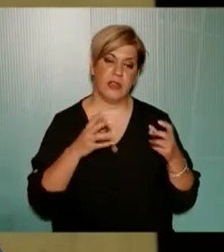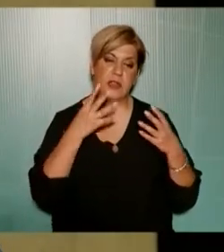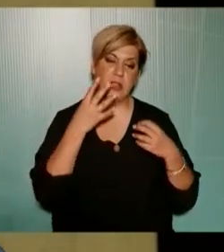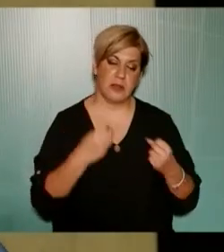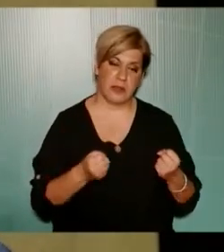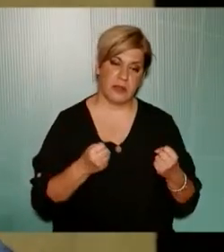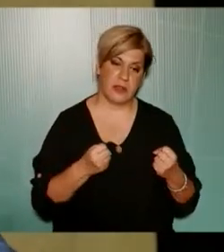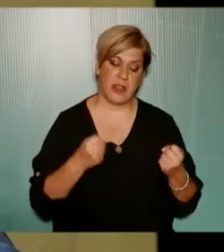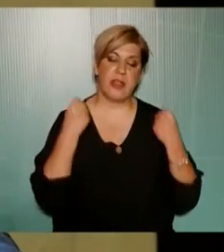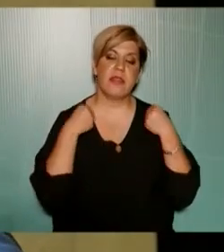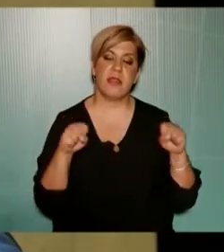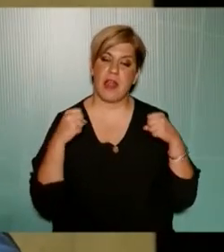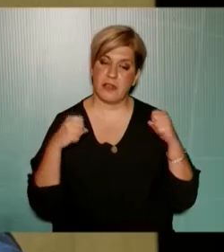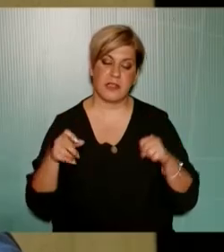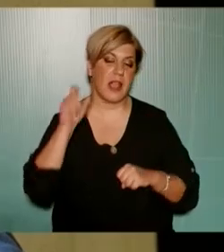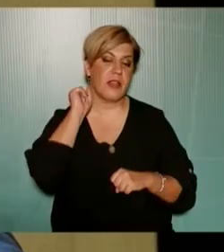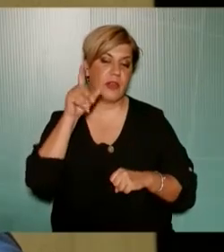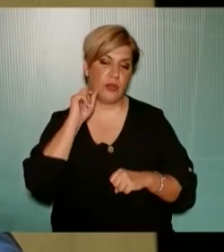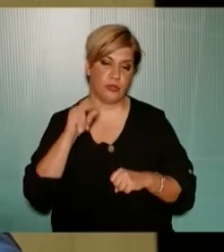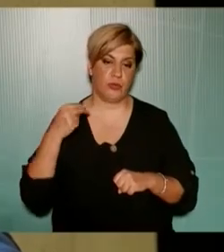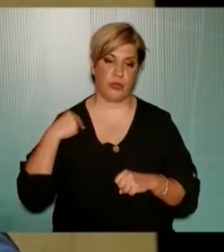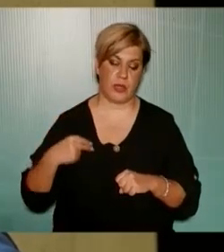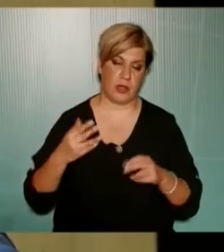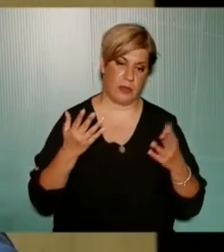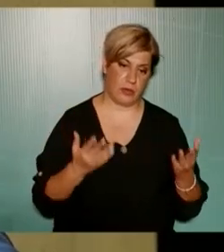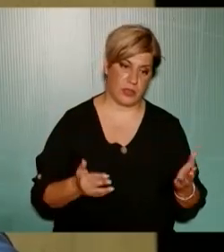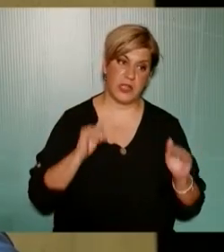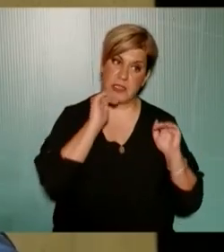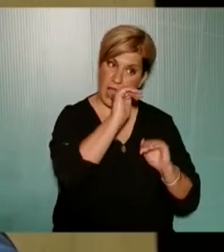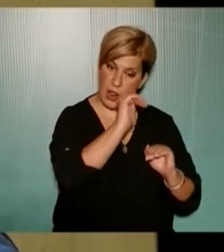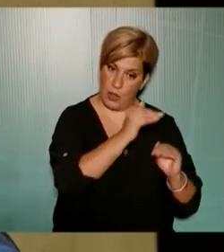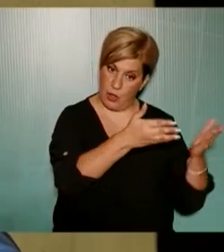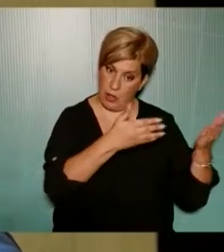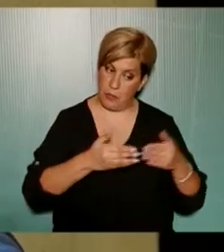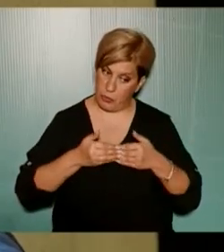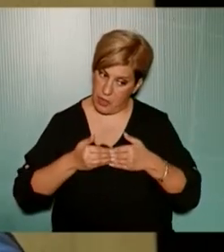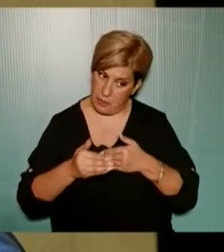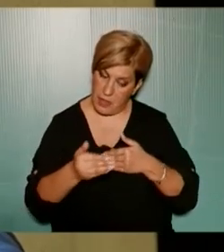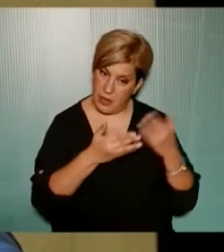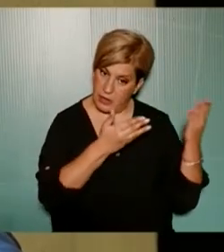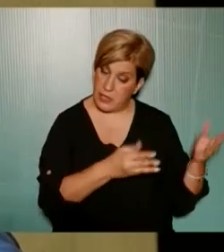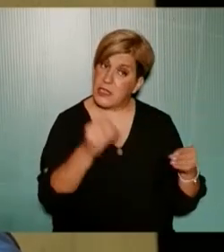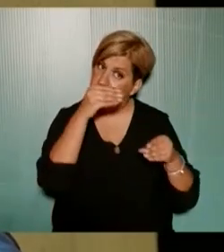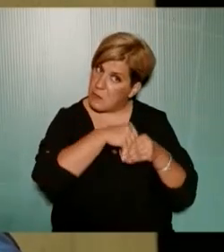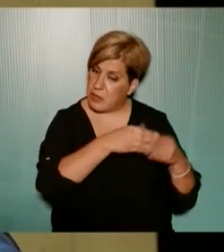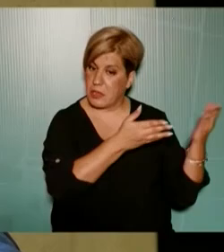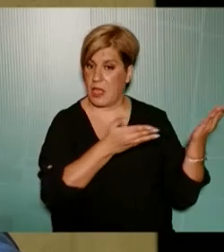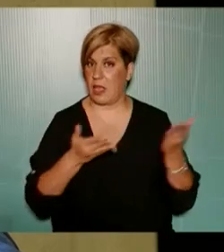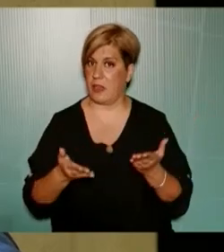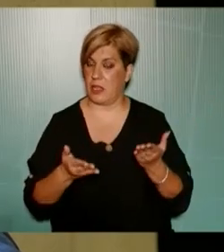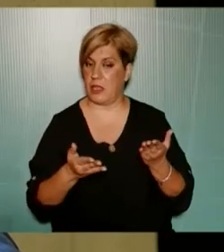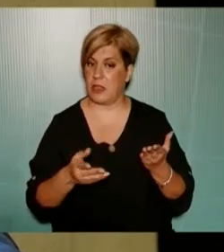υπάρχουν δράσεις και εκδηλώσεις του Δήμου σας καλώ λοιπόν από εδώ και πέρα να συμμετέχετε και να